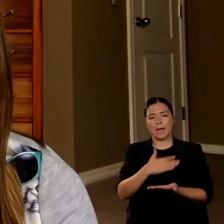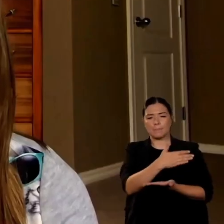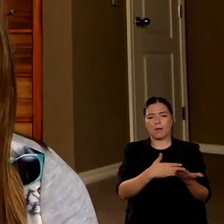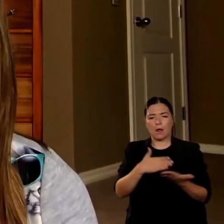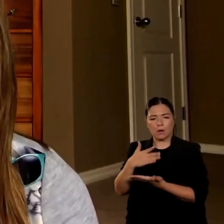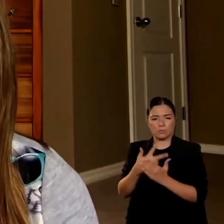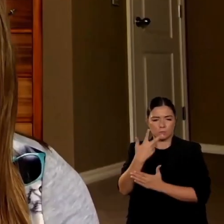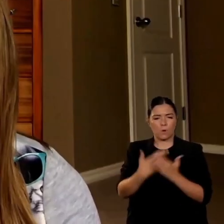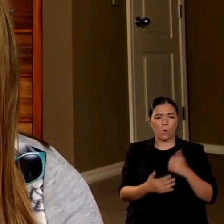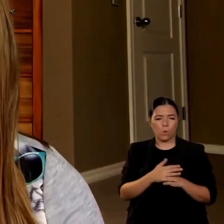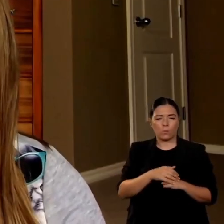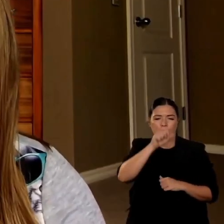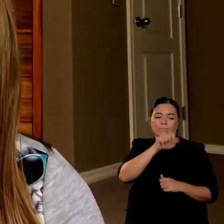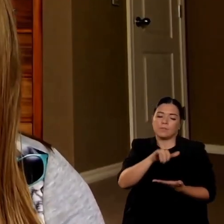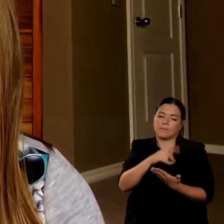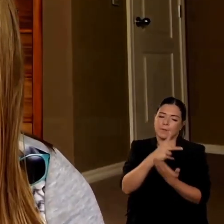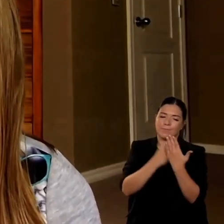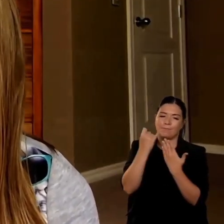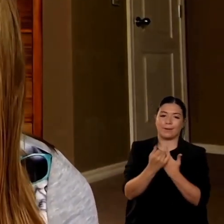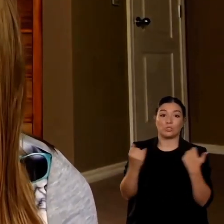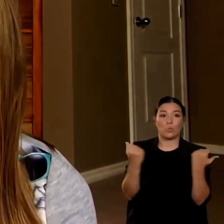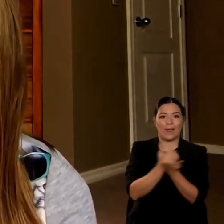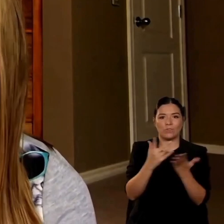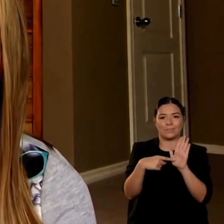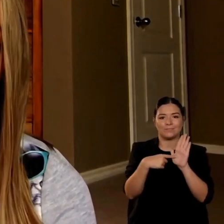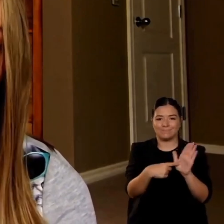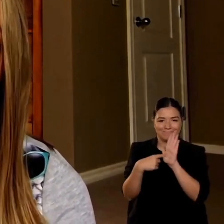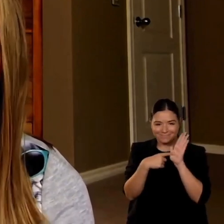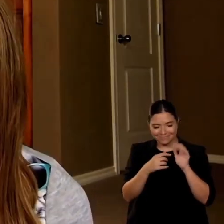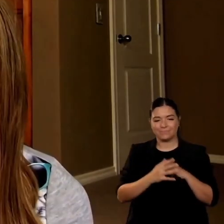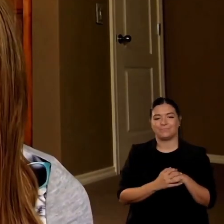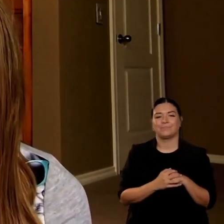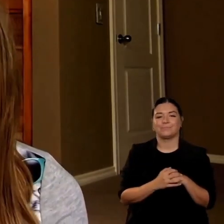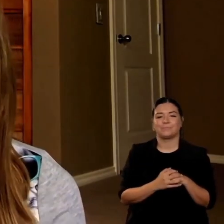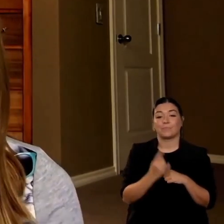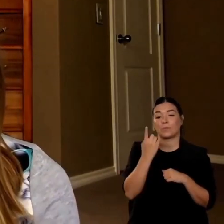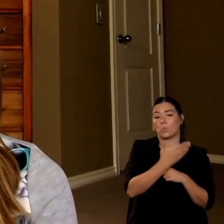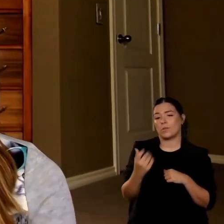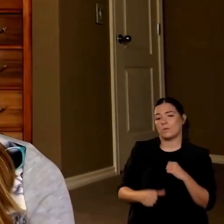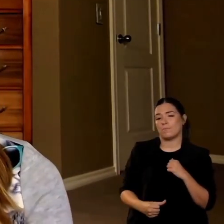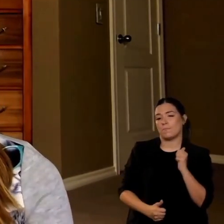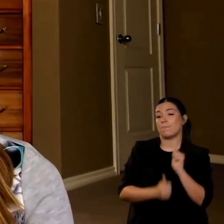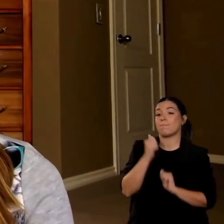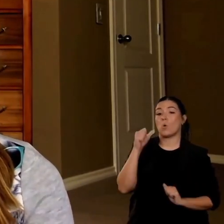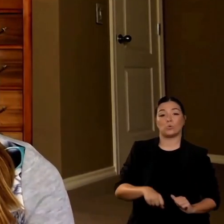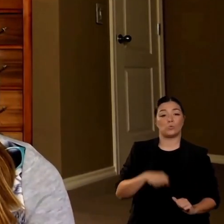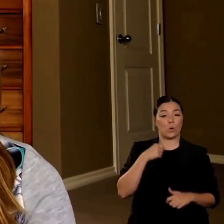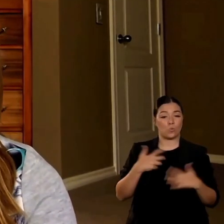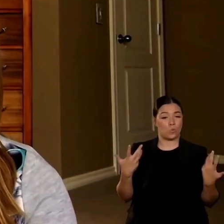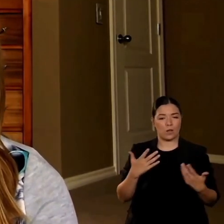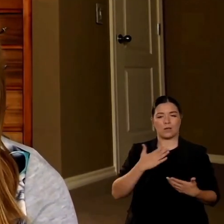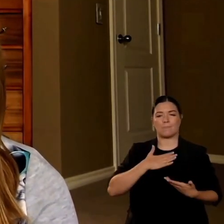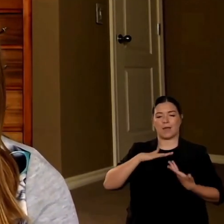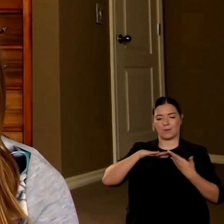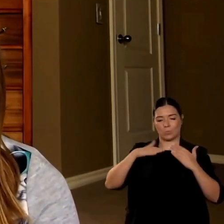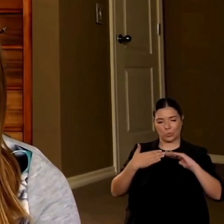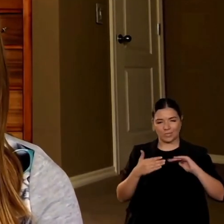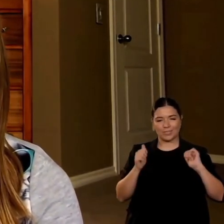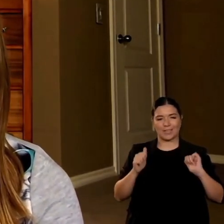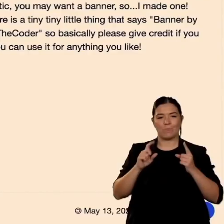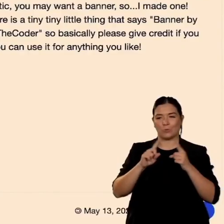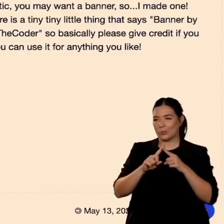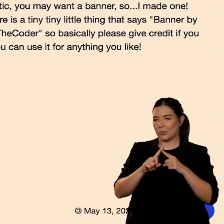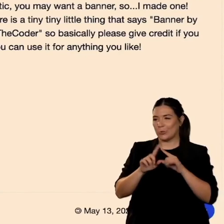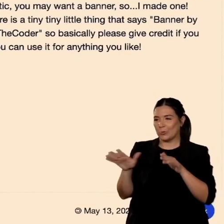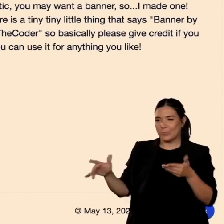abbia creato una cosa molto importante perché esiste molto appoggio ci sono molte